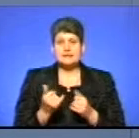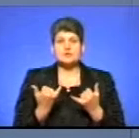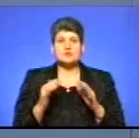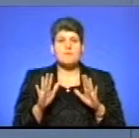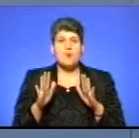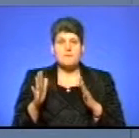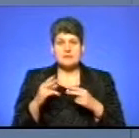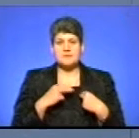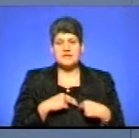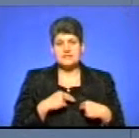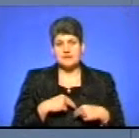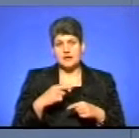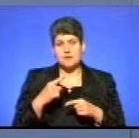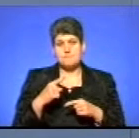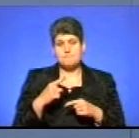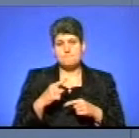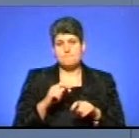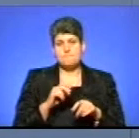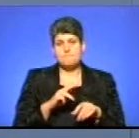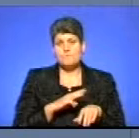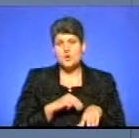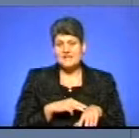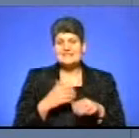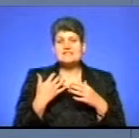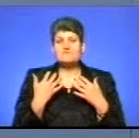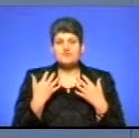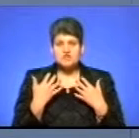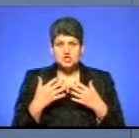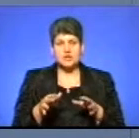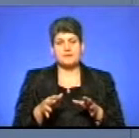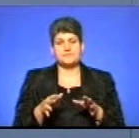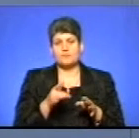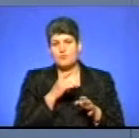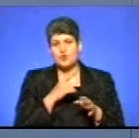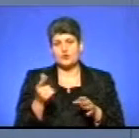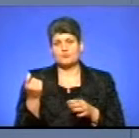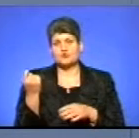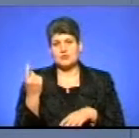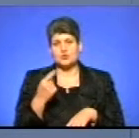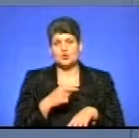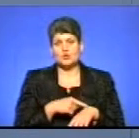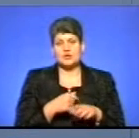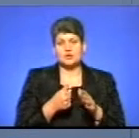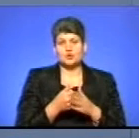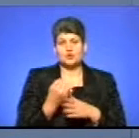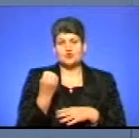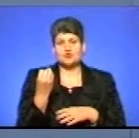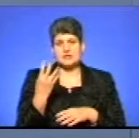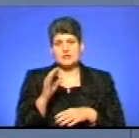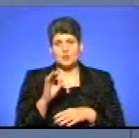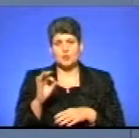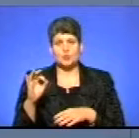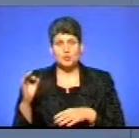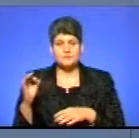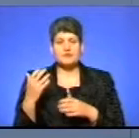момент працівниками патрульної поліції вже протягом з 11 години до 14.00